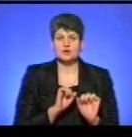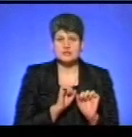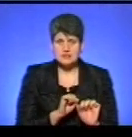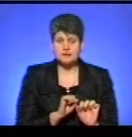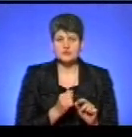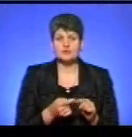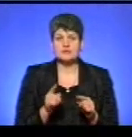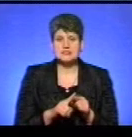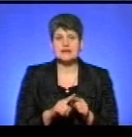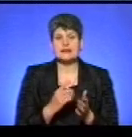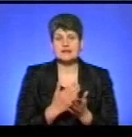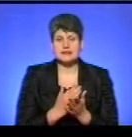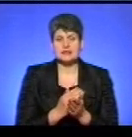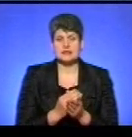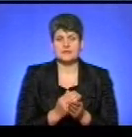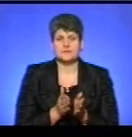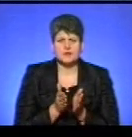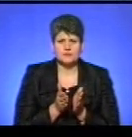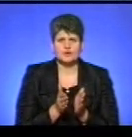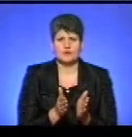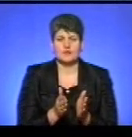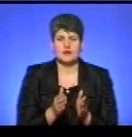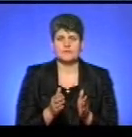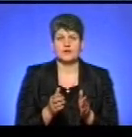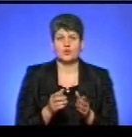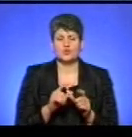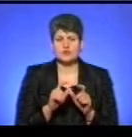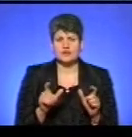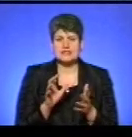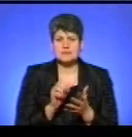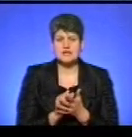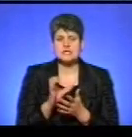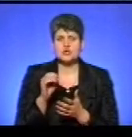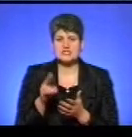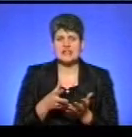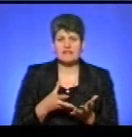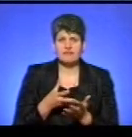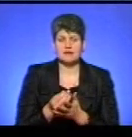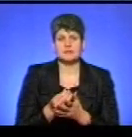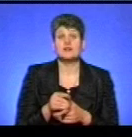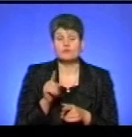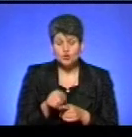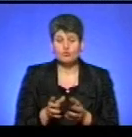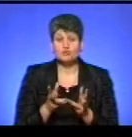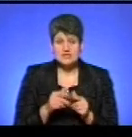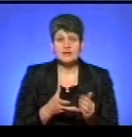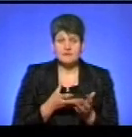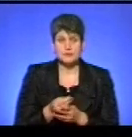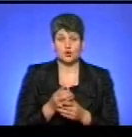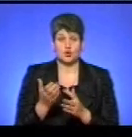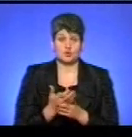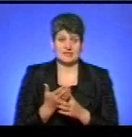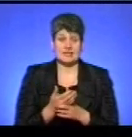це є вузькоспеціалізована установа, яка займається соціальними виплатами, тому числі виплатами субсидій. Але питання